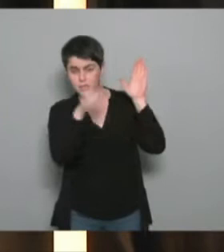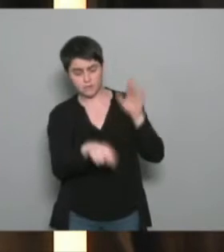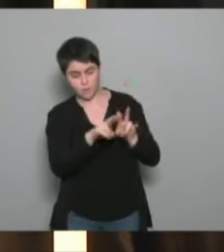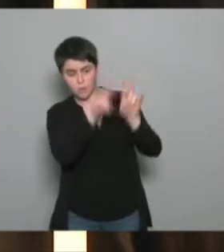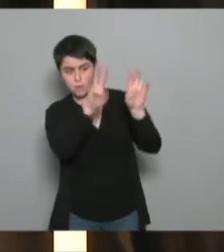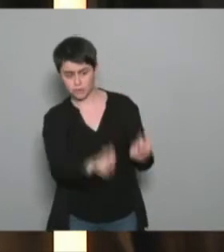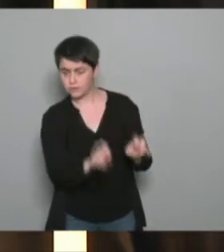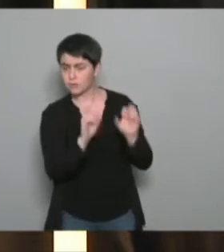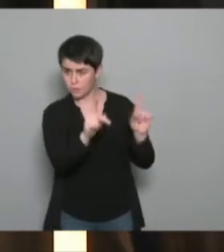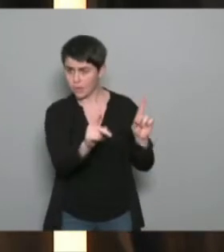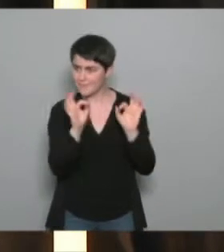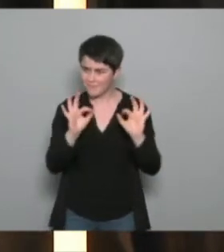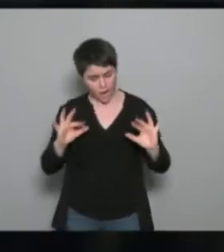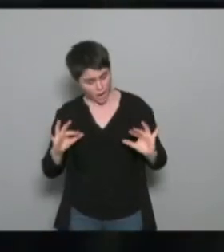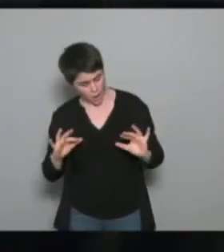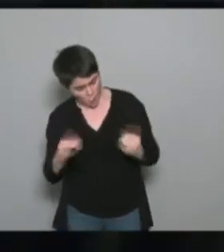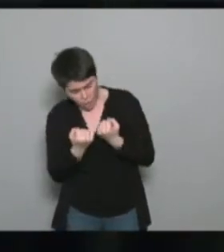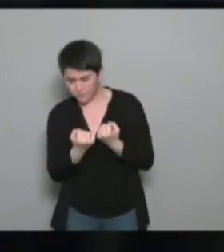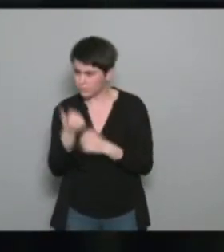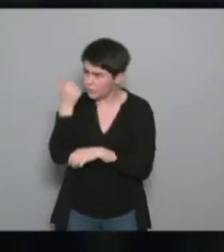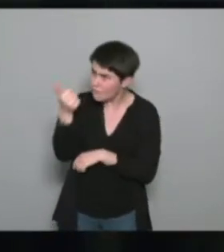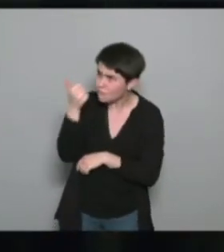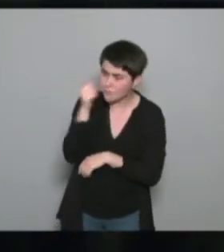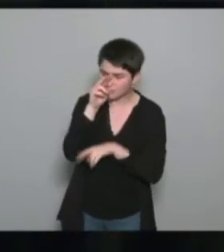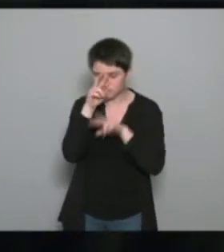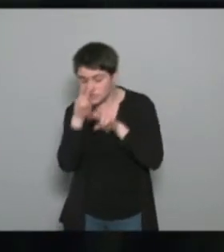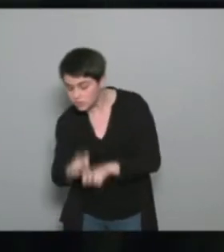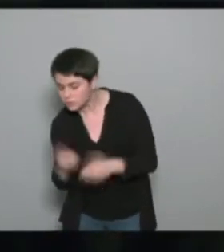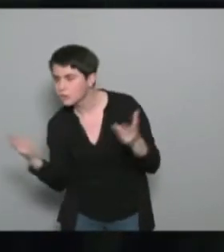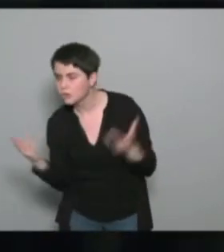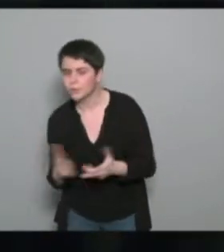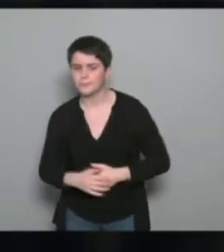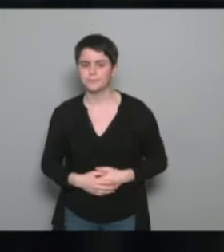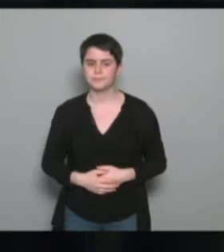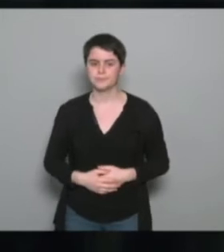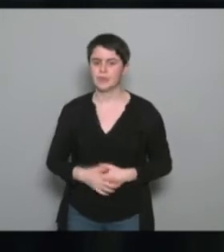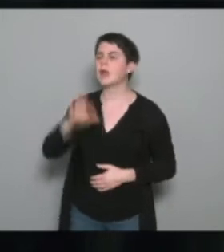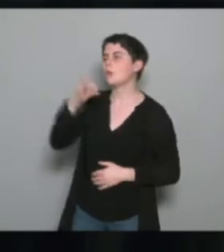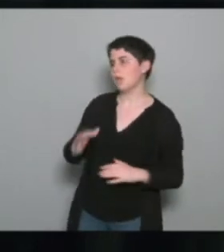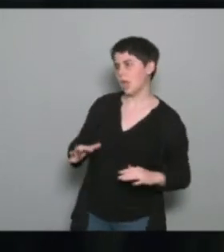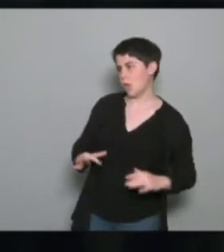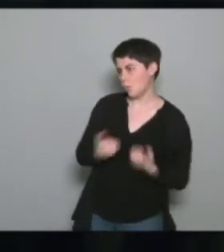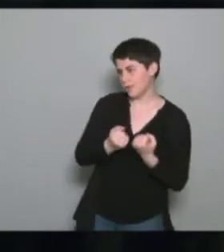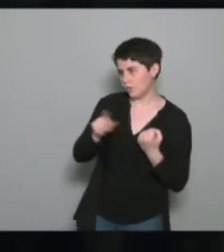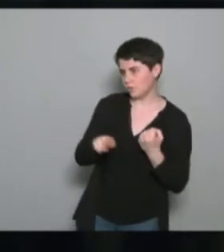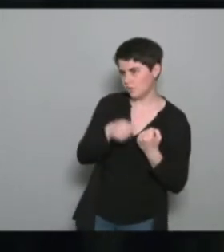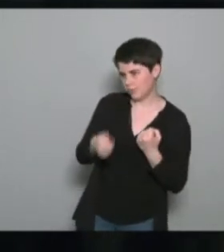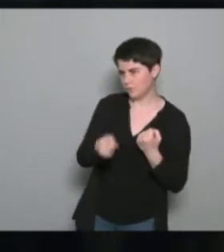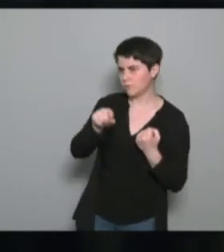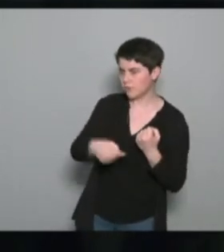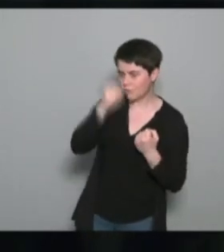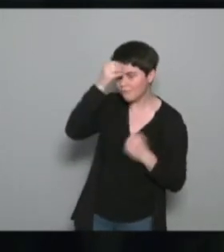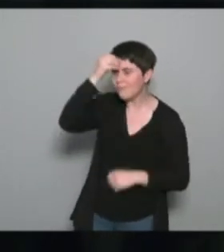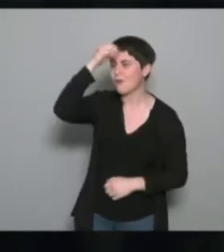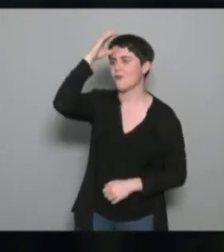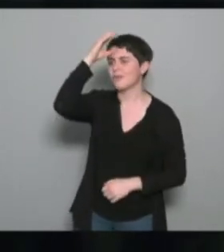compétence, qu'est-ce que vous regardez ? Alors, bien au-delà de la compétence, alors, bien évidemment, il faut les connaissances, voilà, par rapport aux pathologies, enfin,